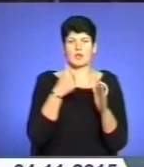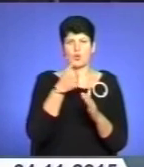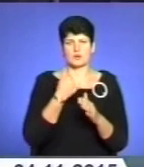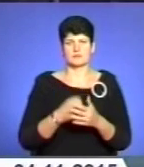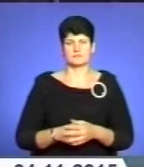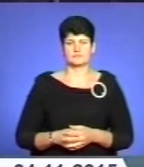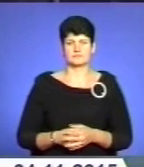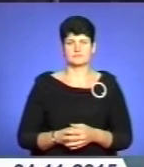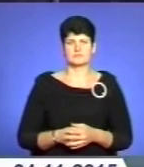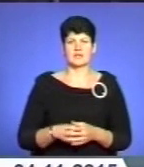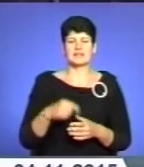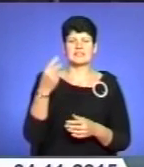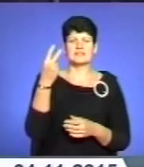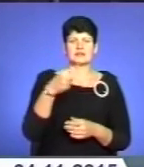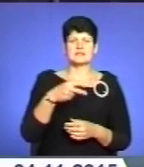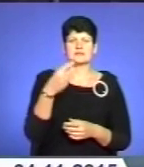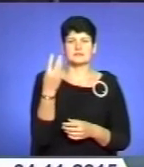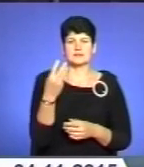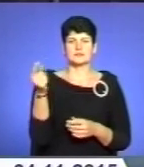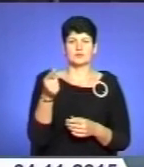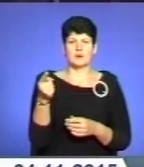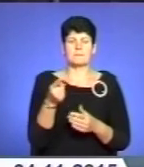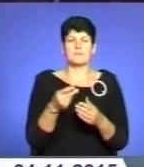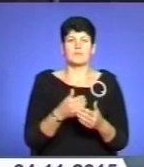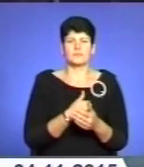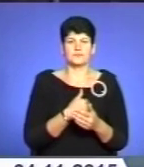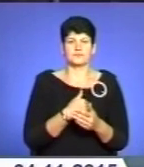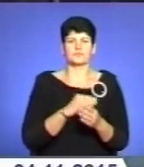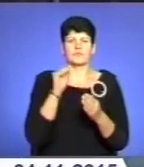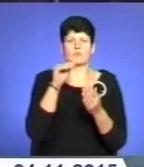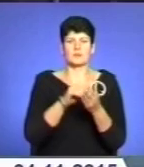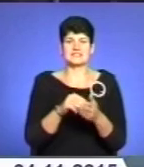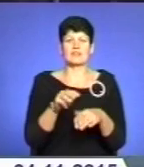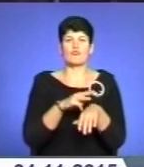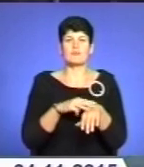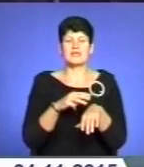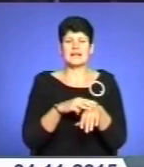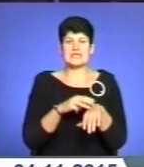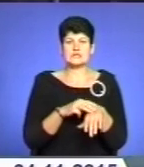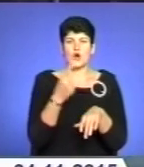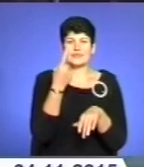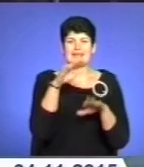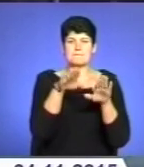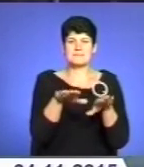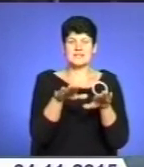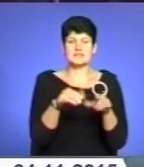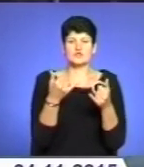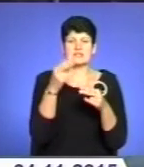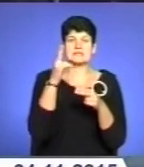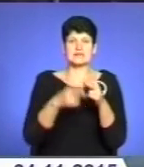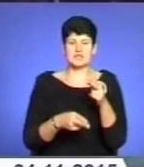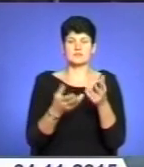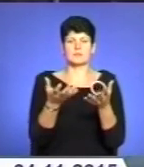23 тернополян претендують на одне вакантне місце у новій поліції. Сьогодні в обласному центрі завершився прийом анкет до лав